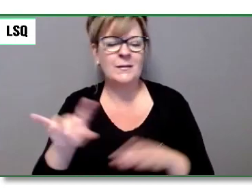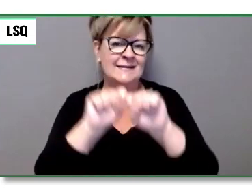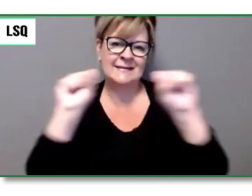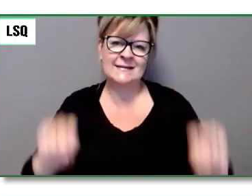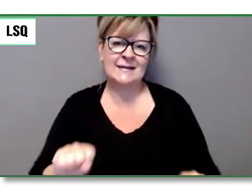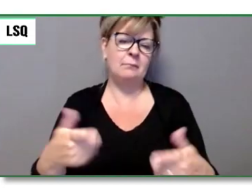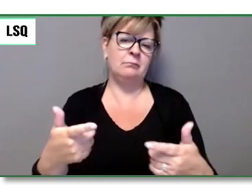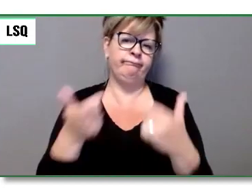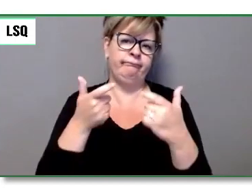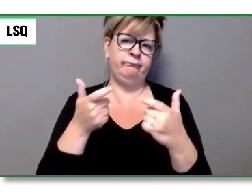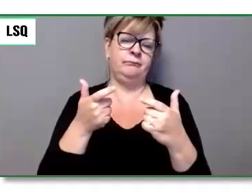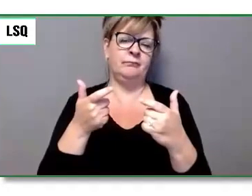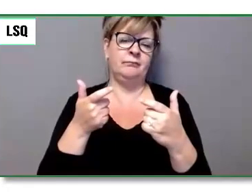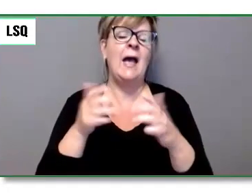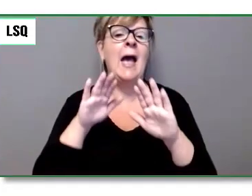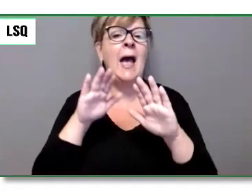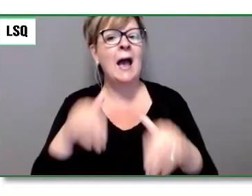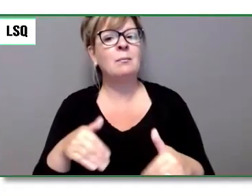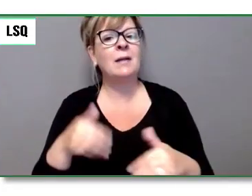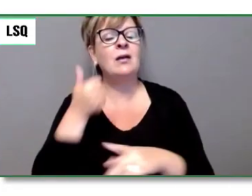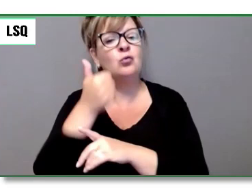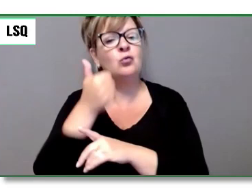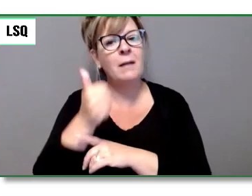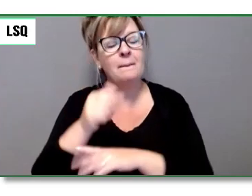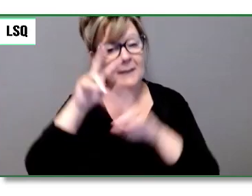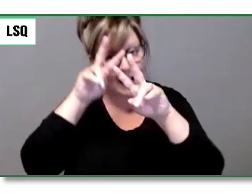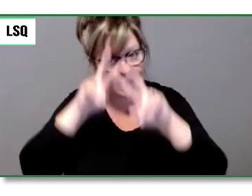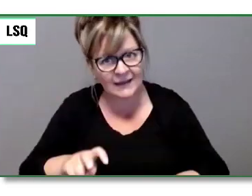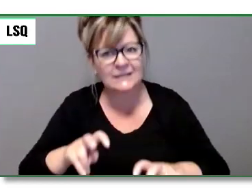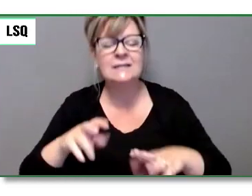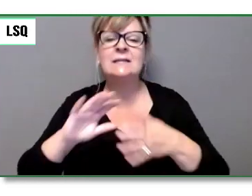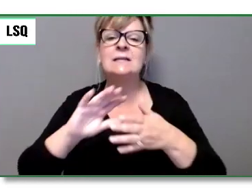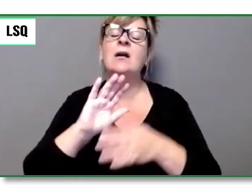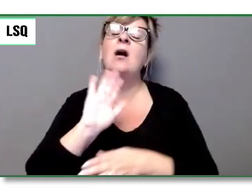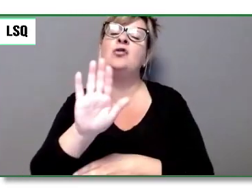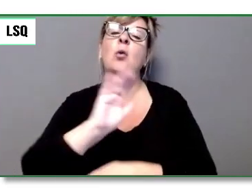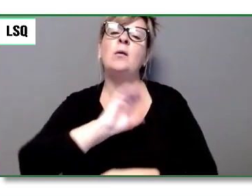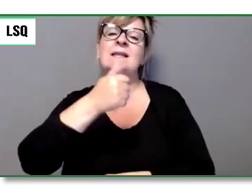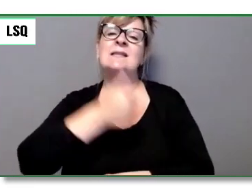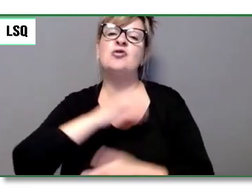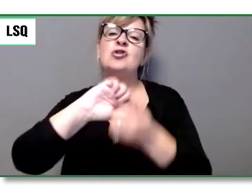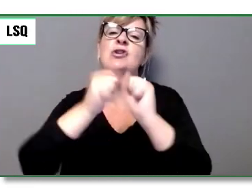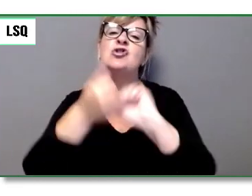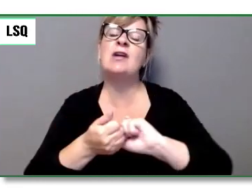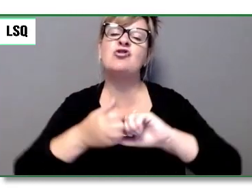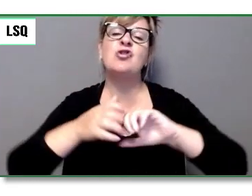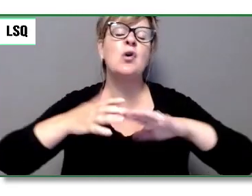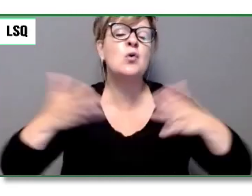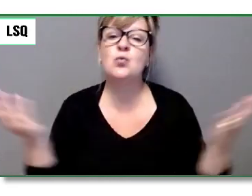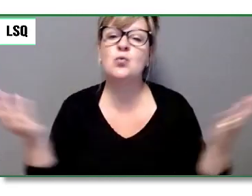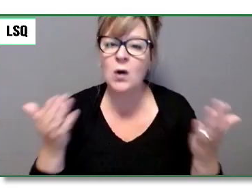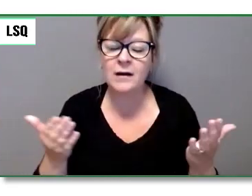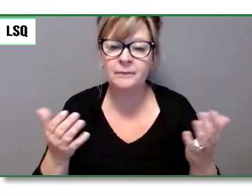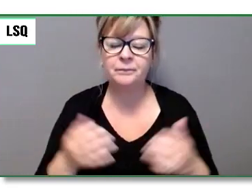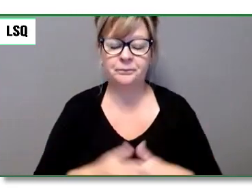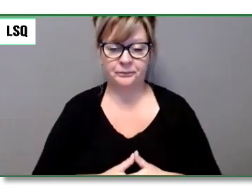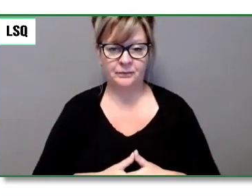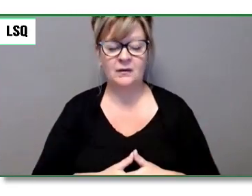Et pour la présentation finale, les étudiants orientent le sujet dans la direction qui les intéresse